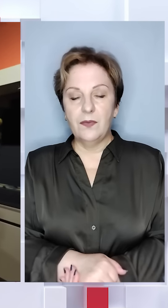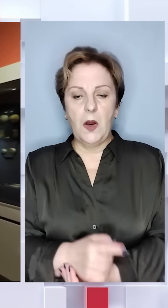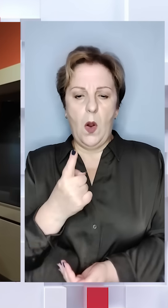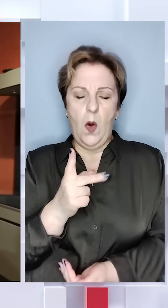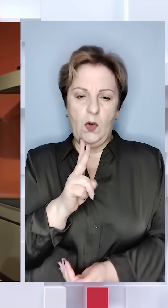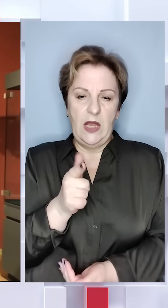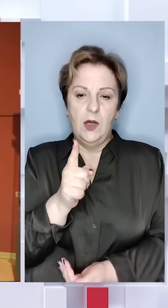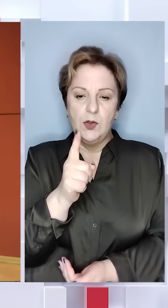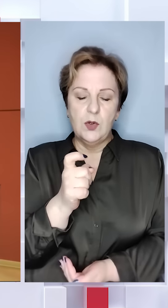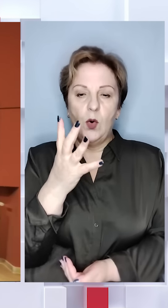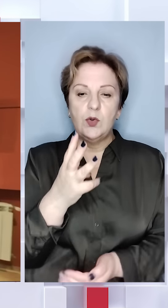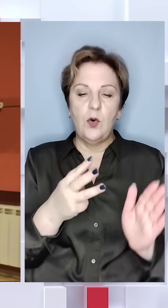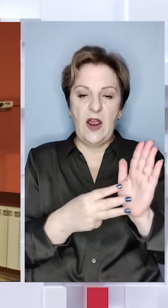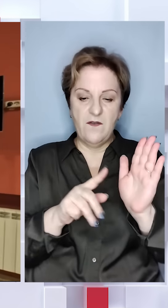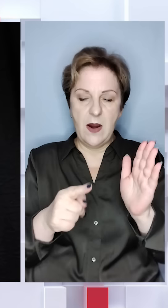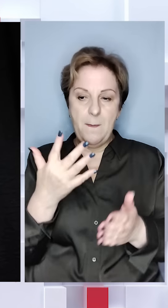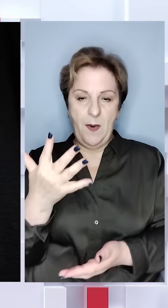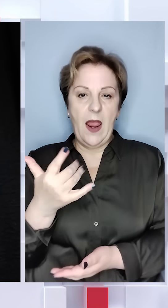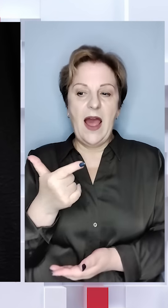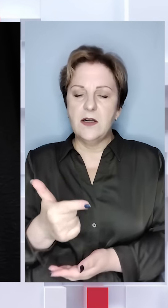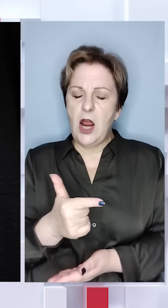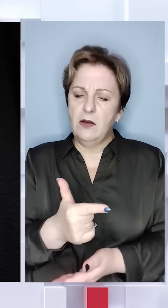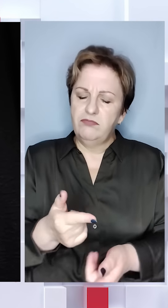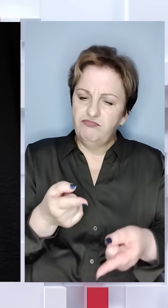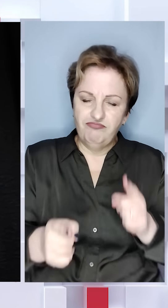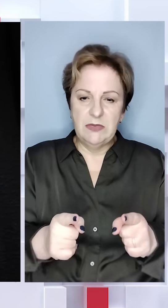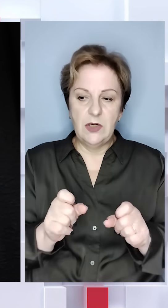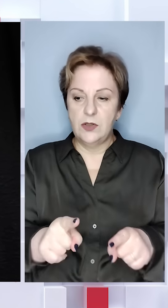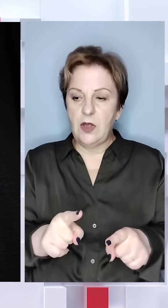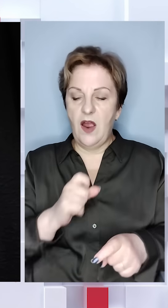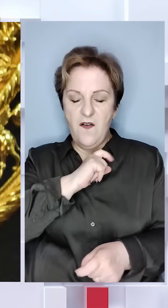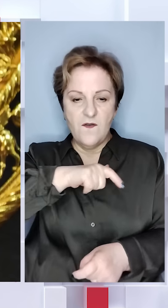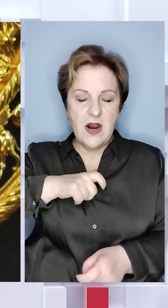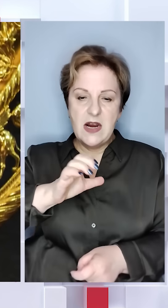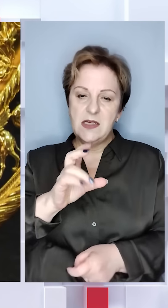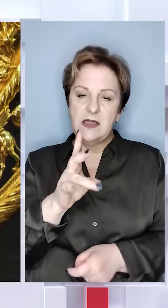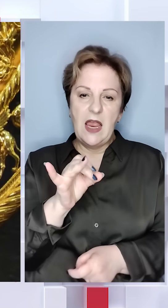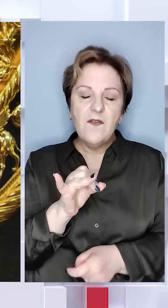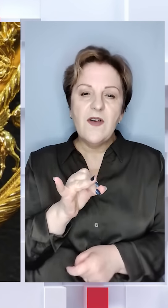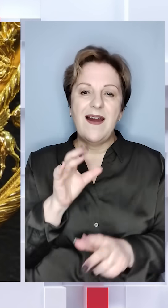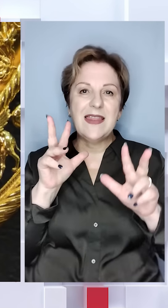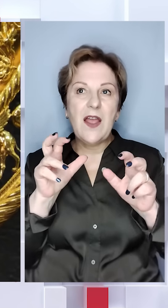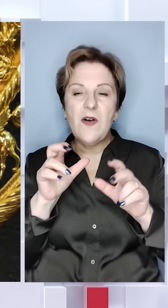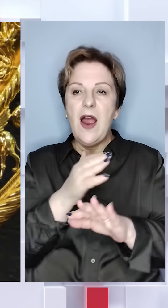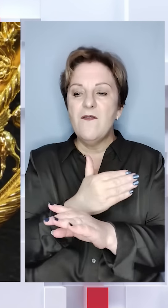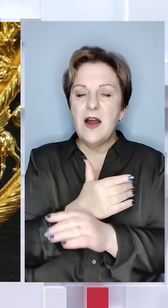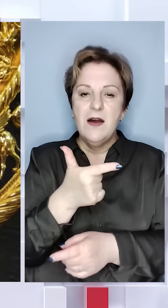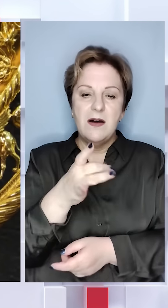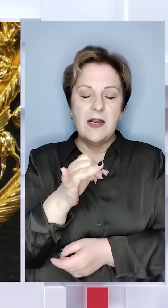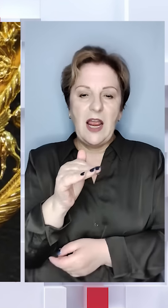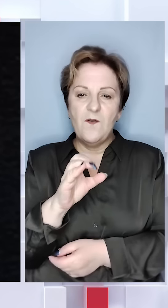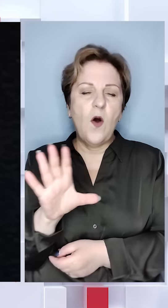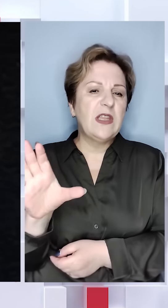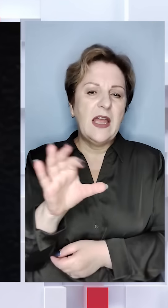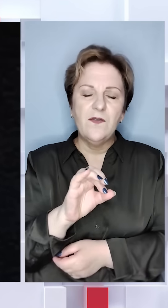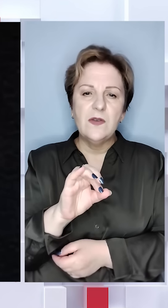Кілограм 148,5 грамів щирого золота. Фігури скіфів, пташок, тварин, комак, грифонів –